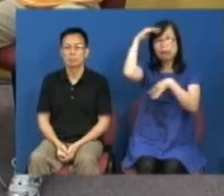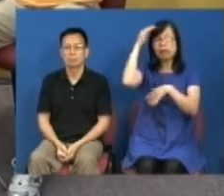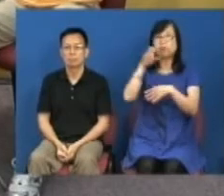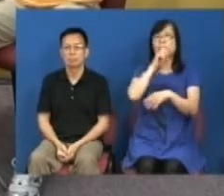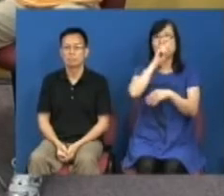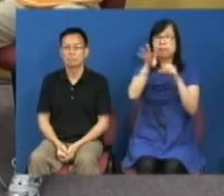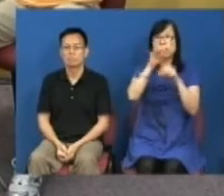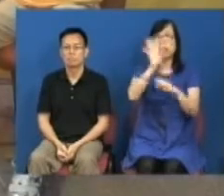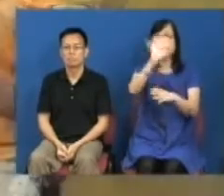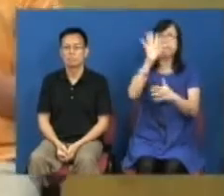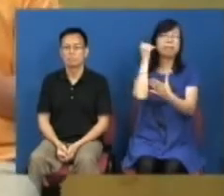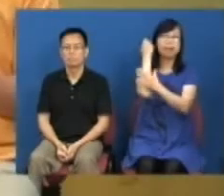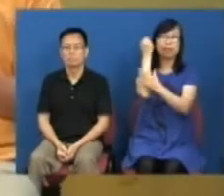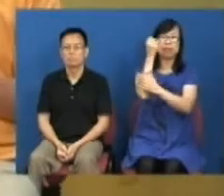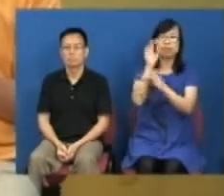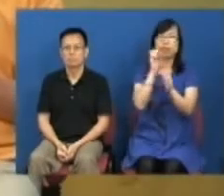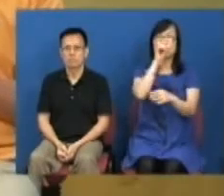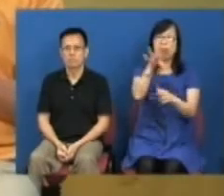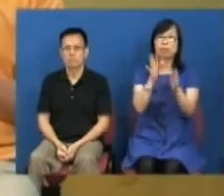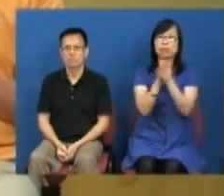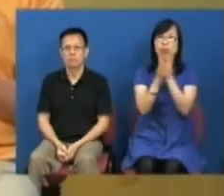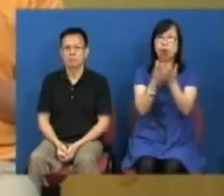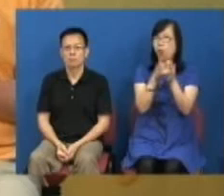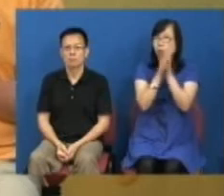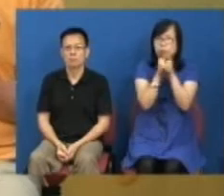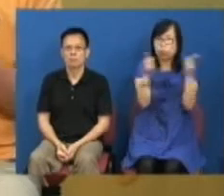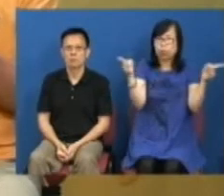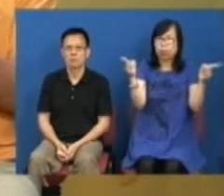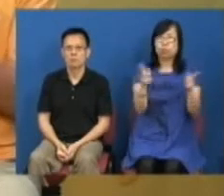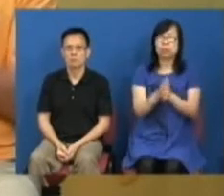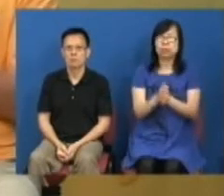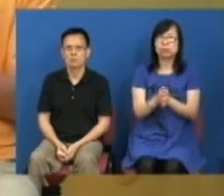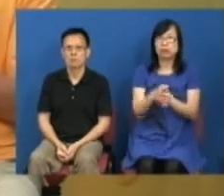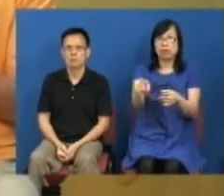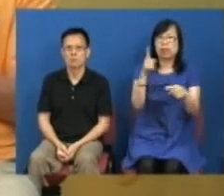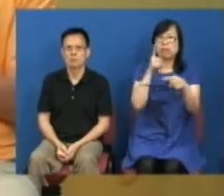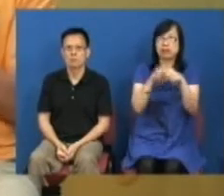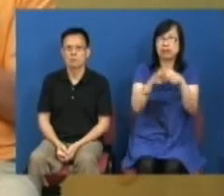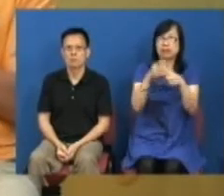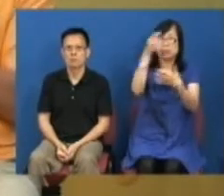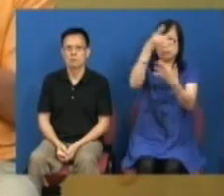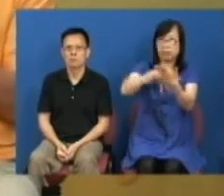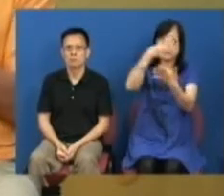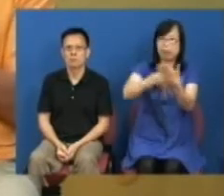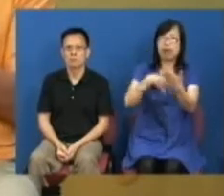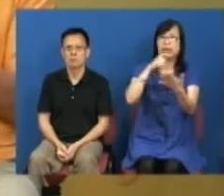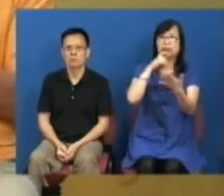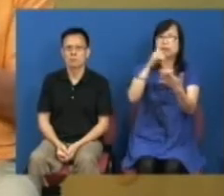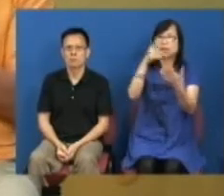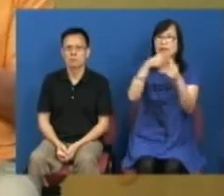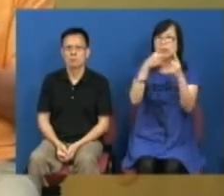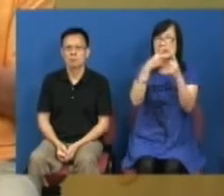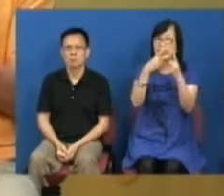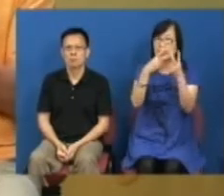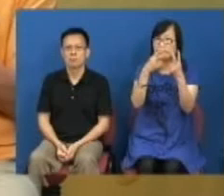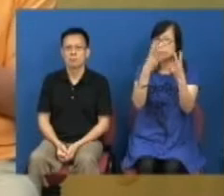出不反对通知书不反对通知书是水蛇春的长有一份正式的条文在后面也有一份两份三